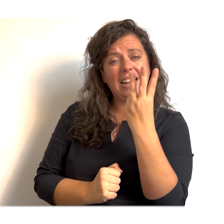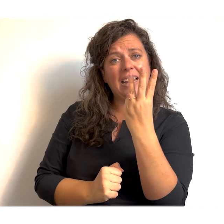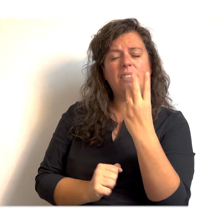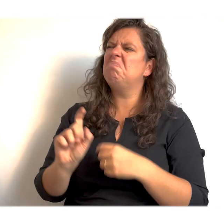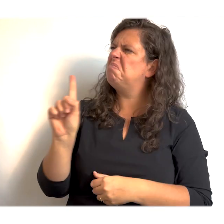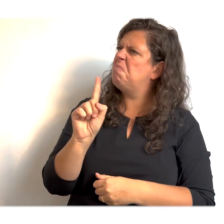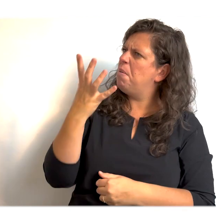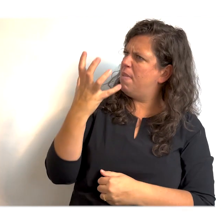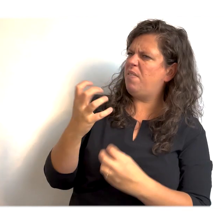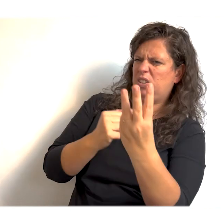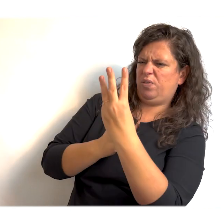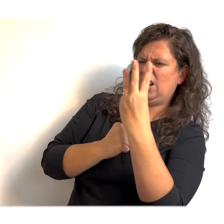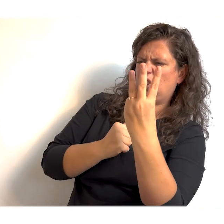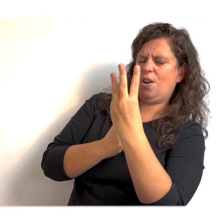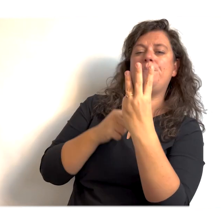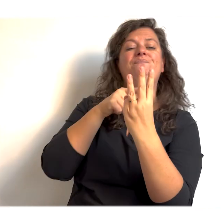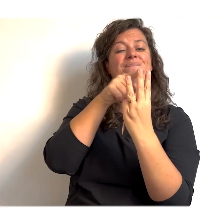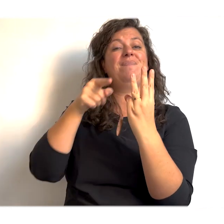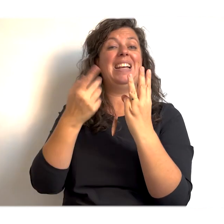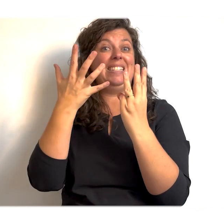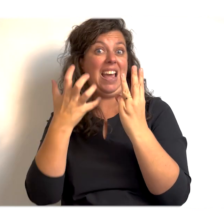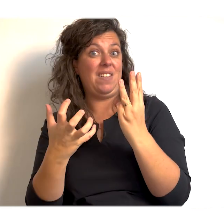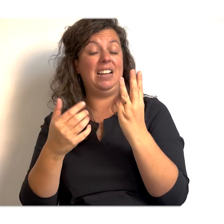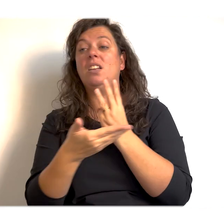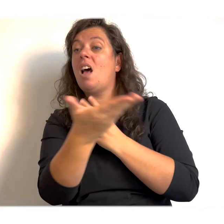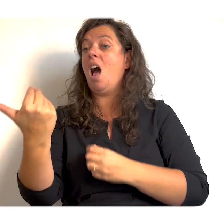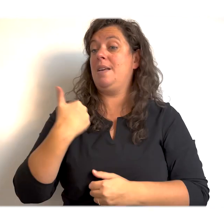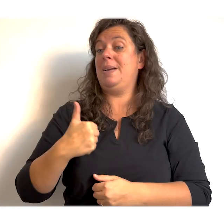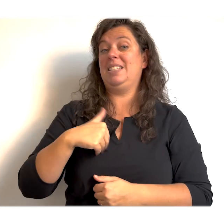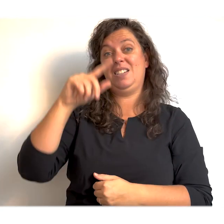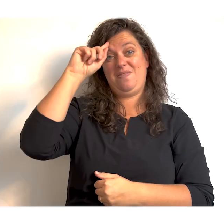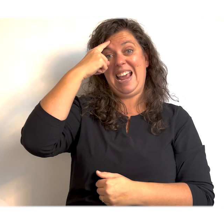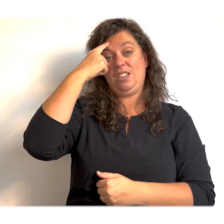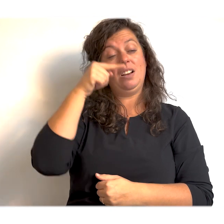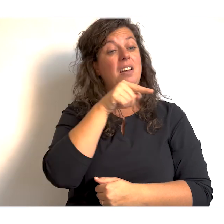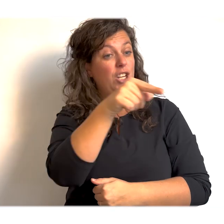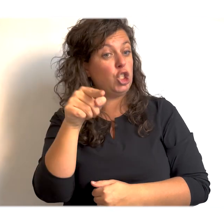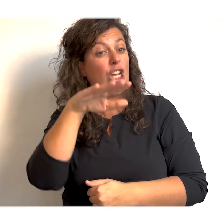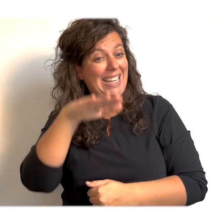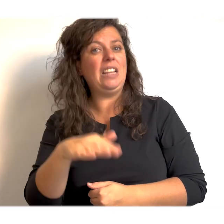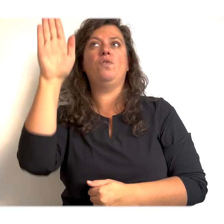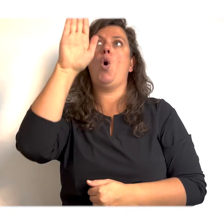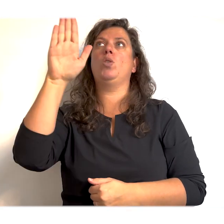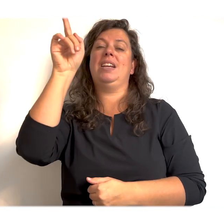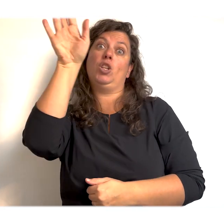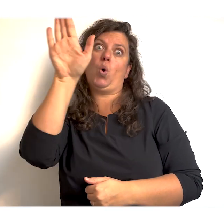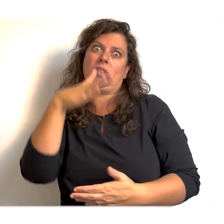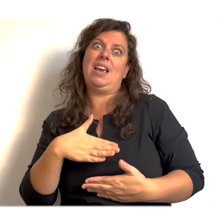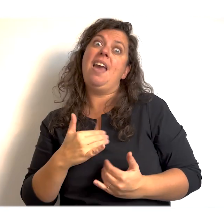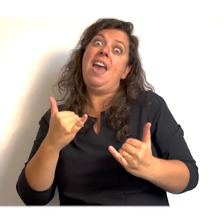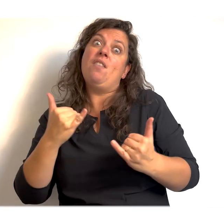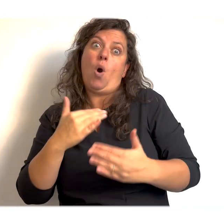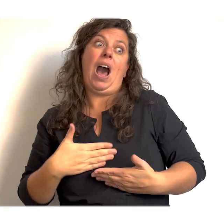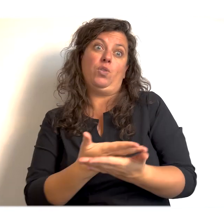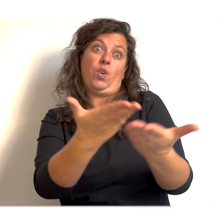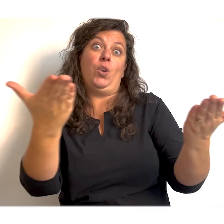kijk, ze willen gewoon dat alle mensen op aarde weten dat ze een kind van God zijn. Dat God heel veel van ze houdt. Of eigenlijk alle drie heel veel